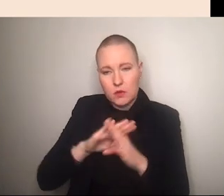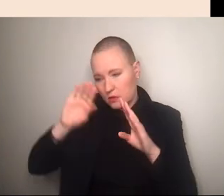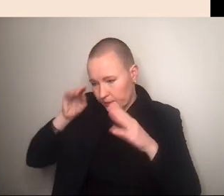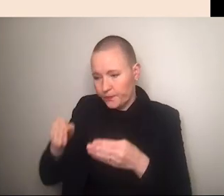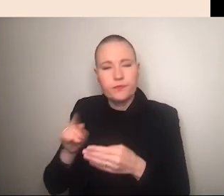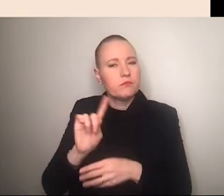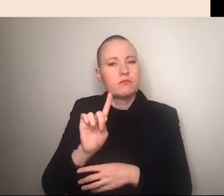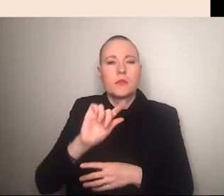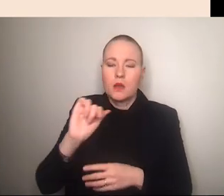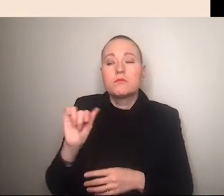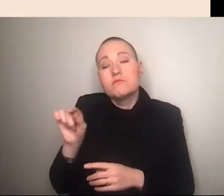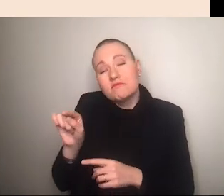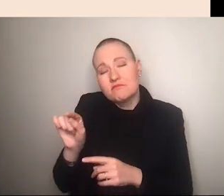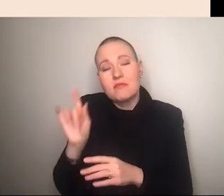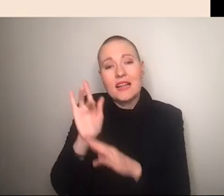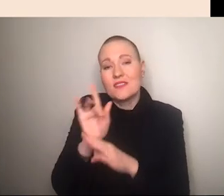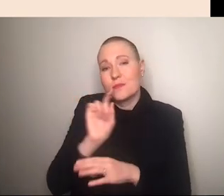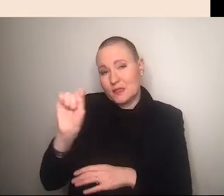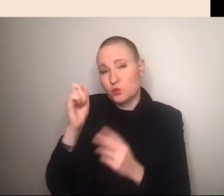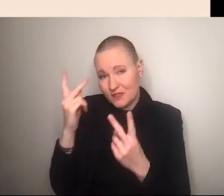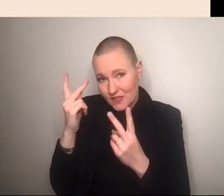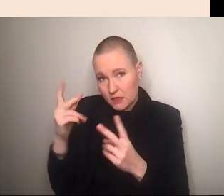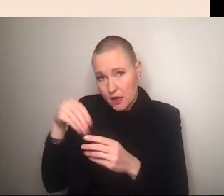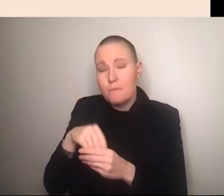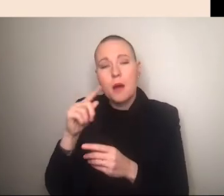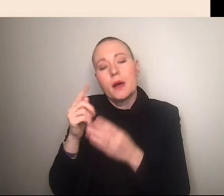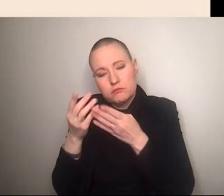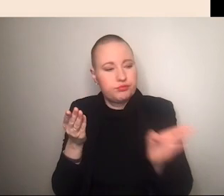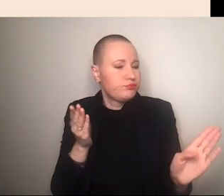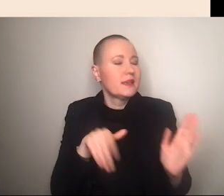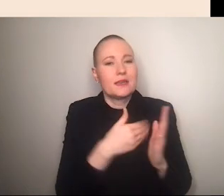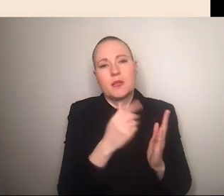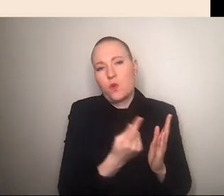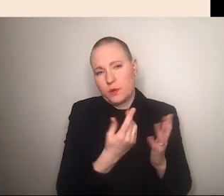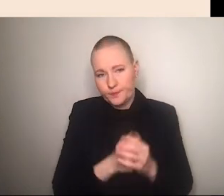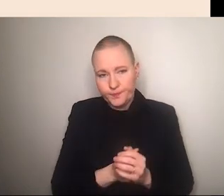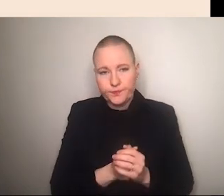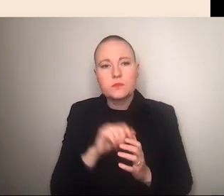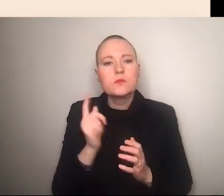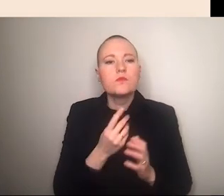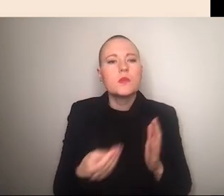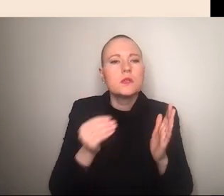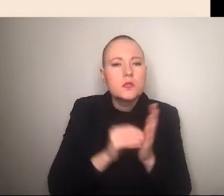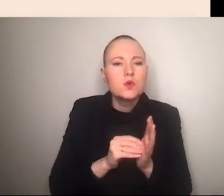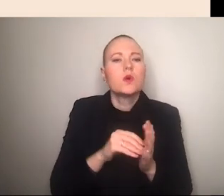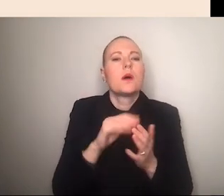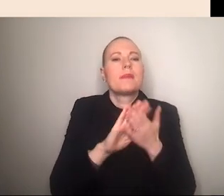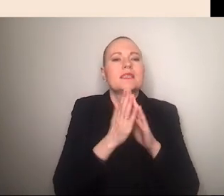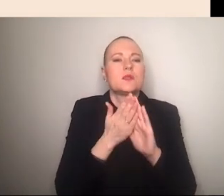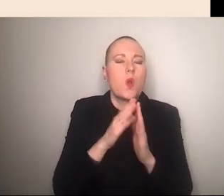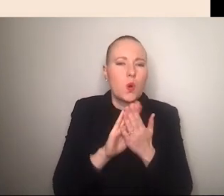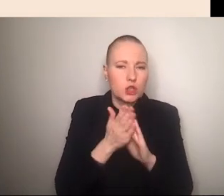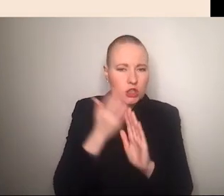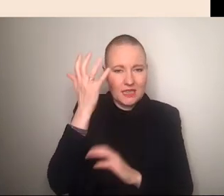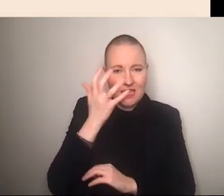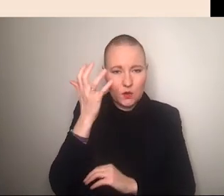antifeminismus dort ein kernelement ist weiterhin bediene ich mich praxeologischer theorieansätze und theorien davon